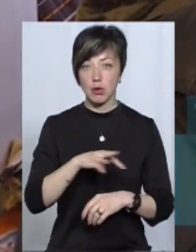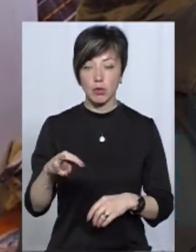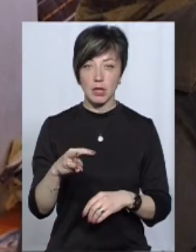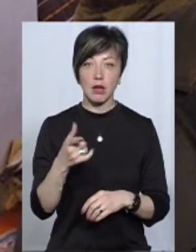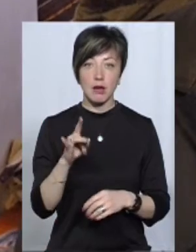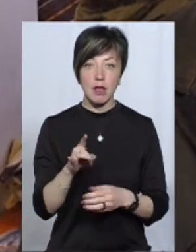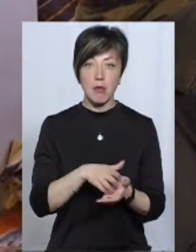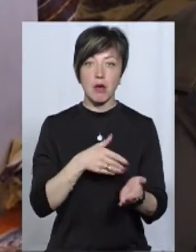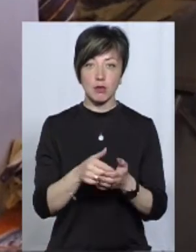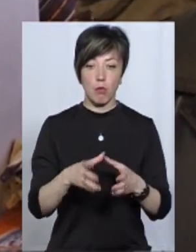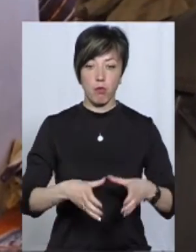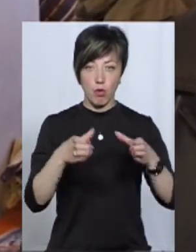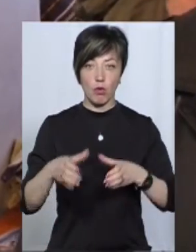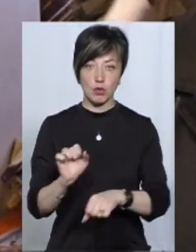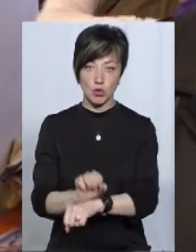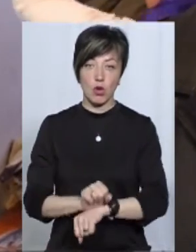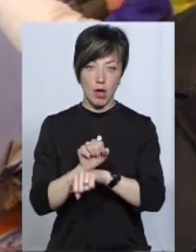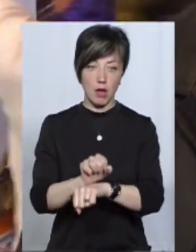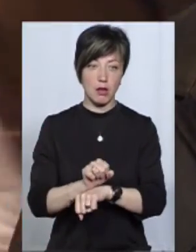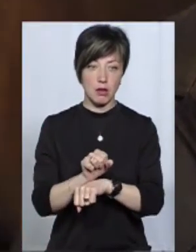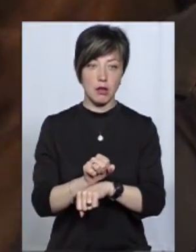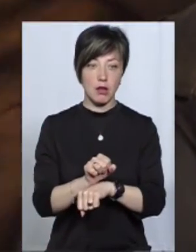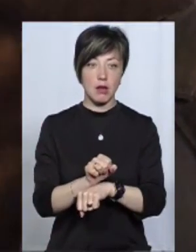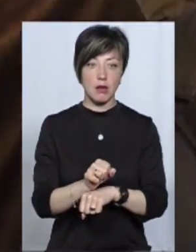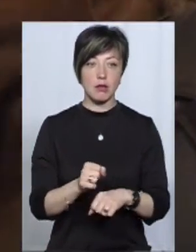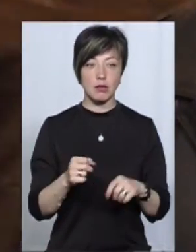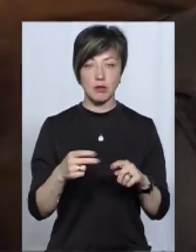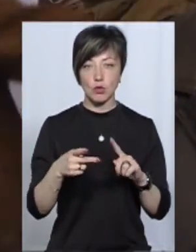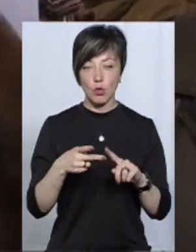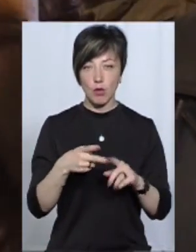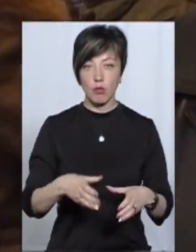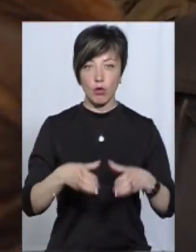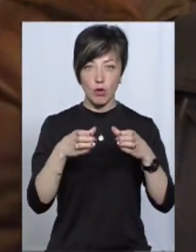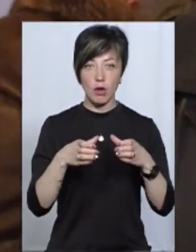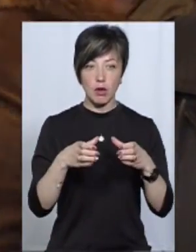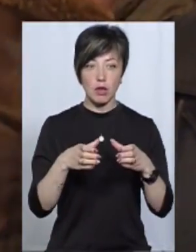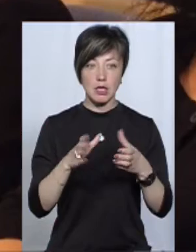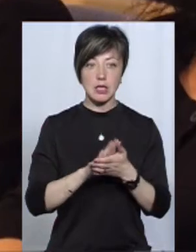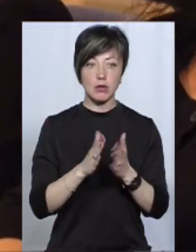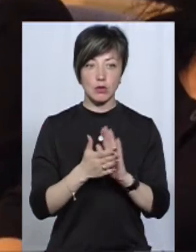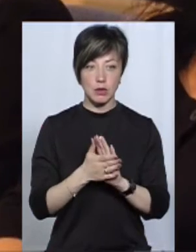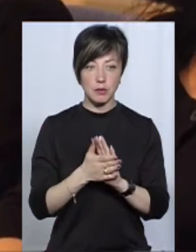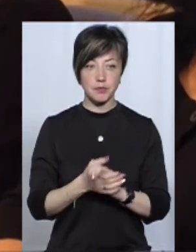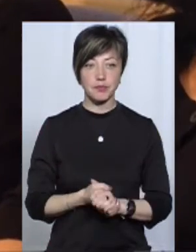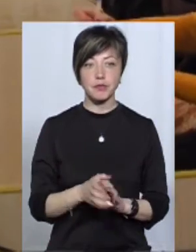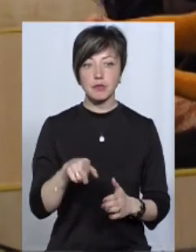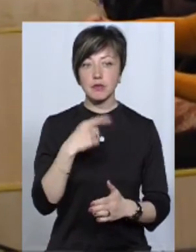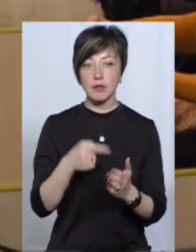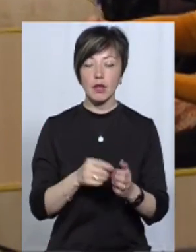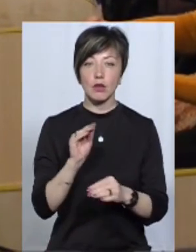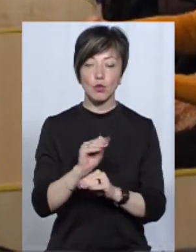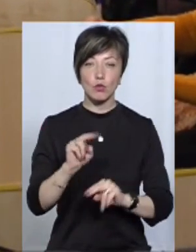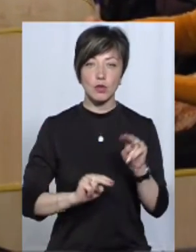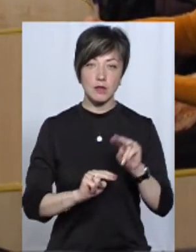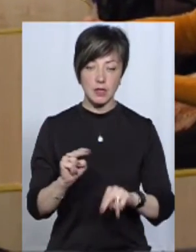мазута. Як блок, в нас два блоки стояли. Один блок стояв в ППР, а другий блок, там сталася маленька ситуація. Питання до будівництва